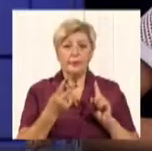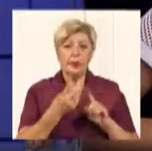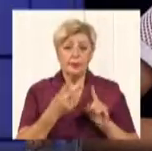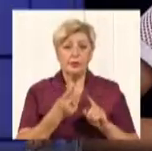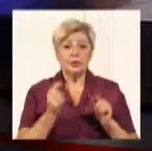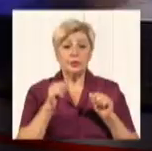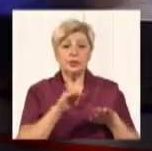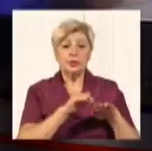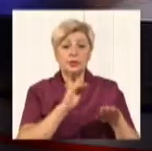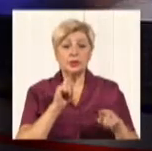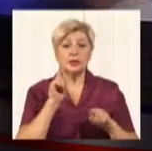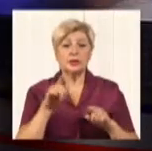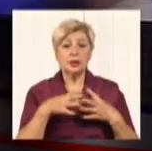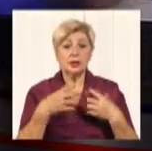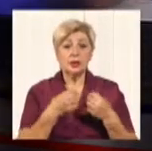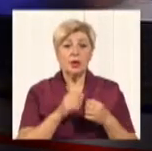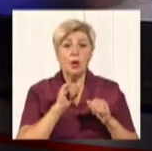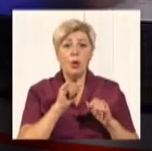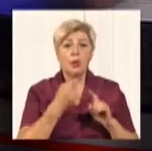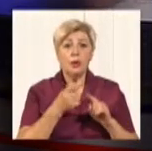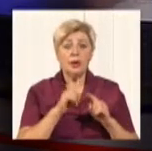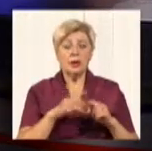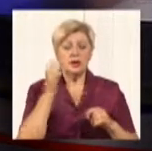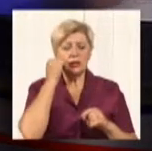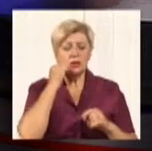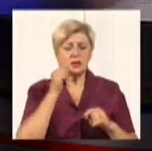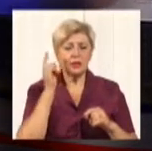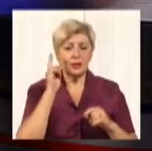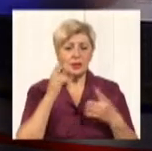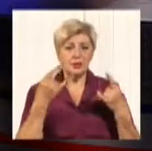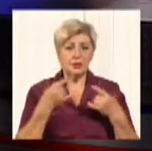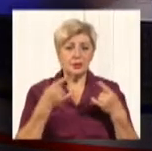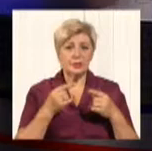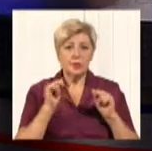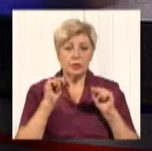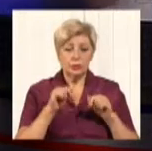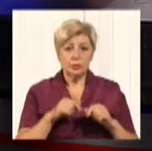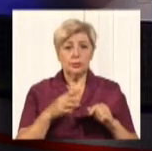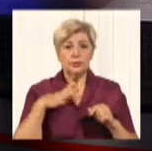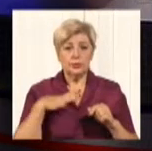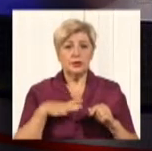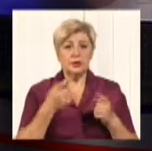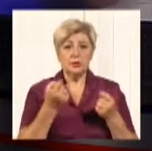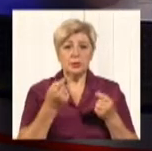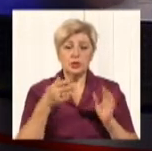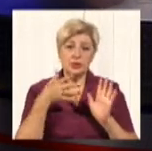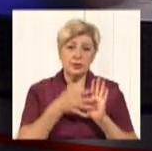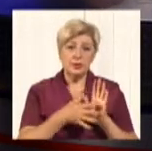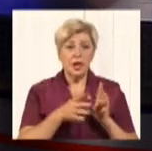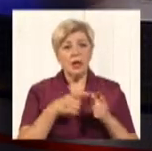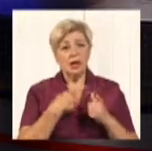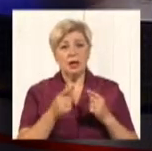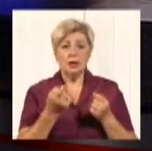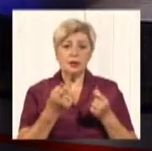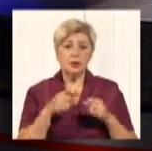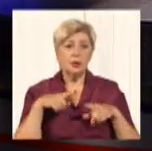тих родин, в яких застарілі телевізори. Тут доведеться трохи витратитись або трохи побігати,